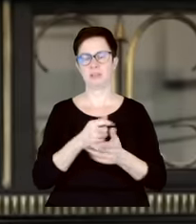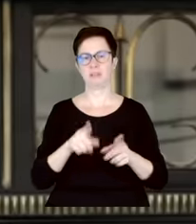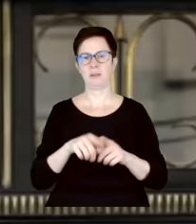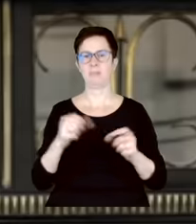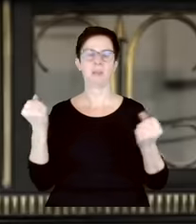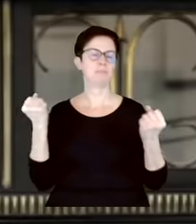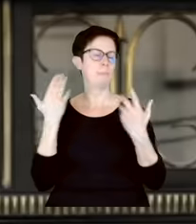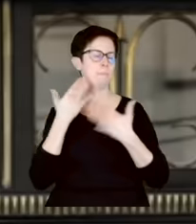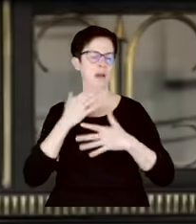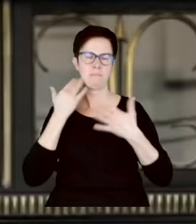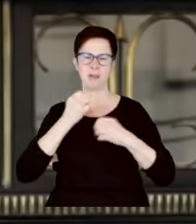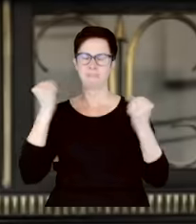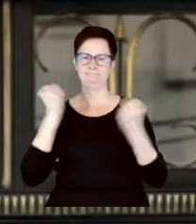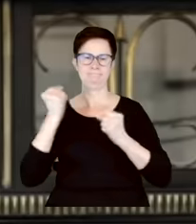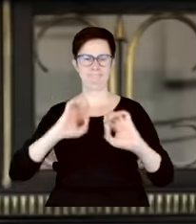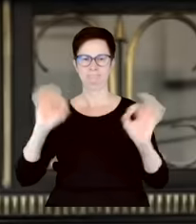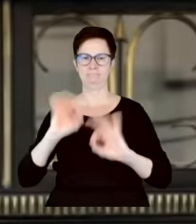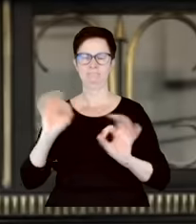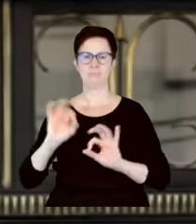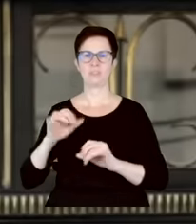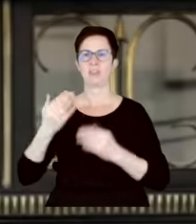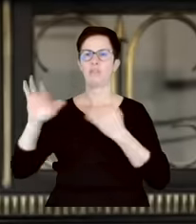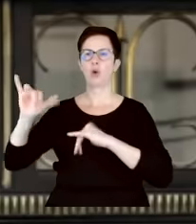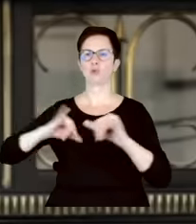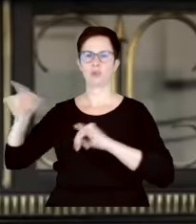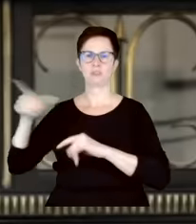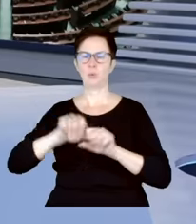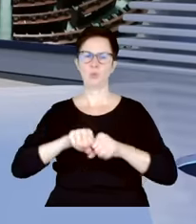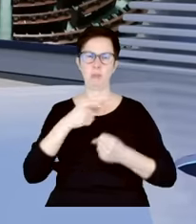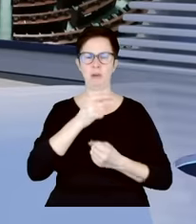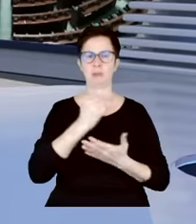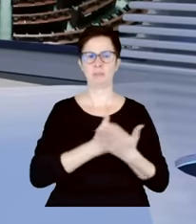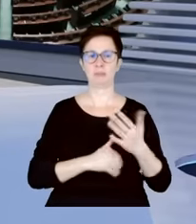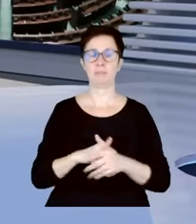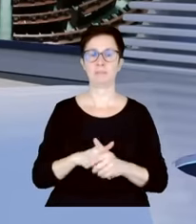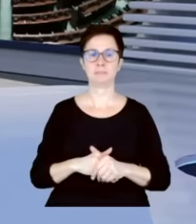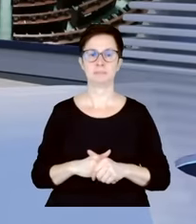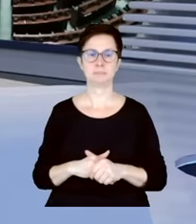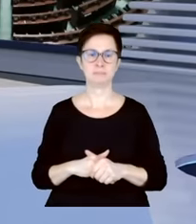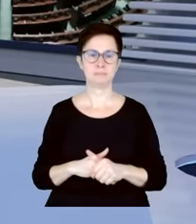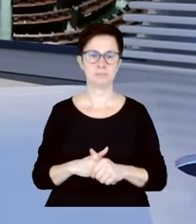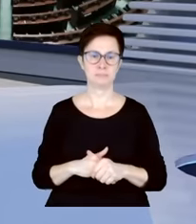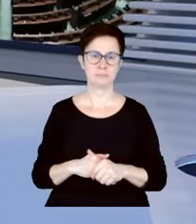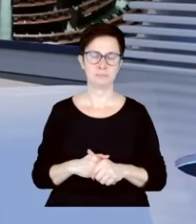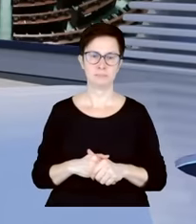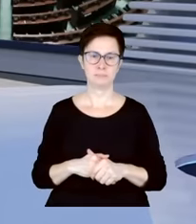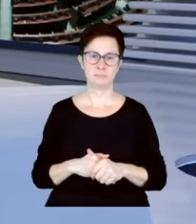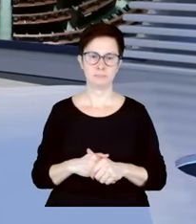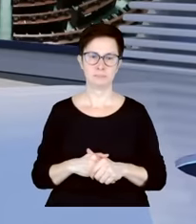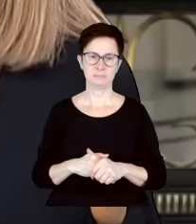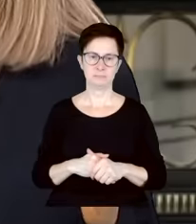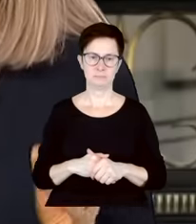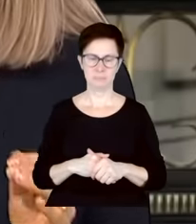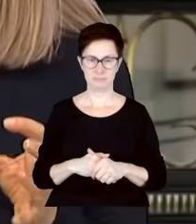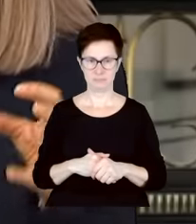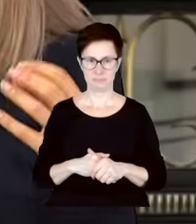przez dzisiejszą większość rządzącą. Być może mamy do czynienia z nadprodukcją opinii prawnych. Tak, ale Pani Poseł,